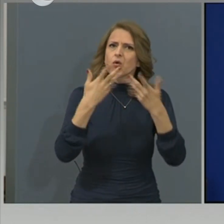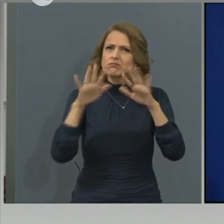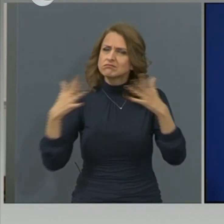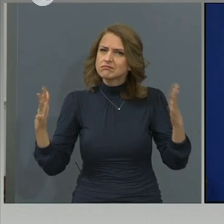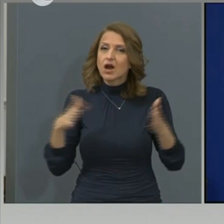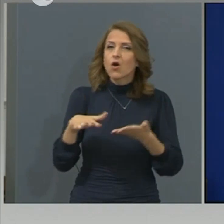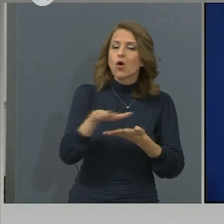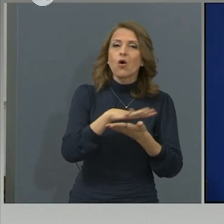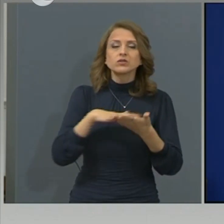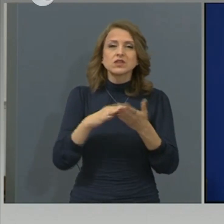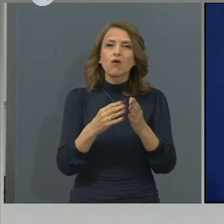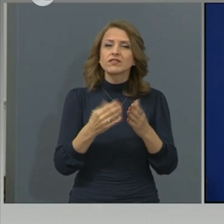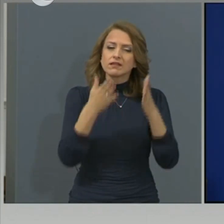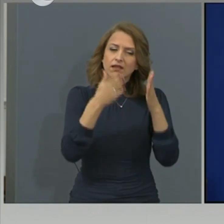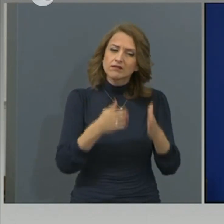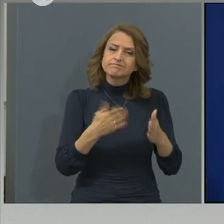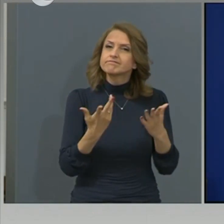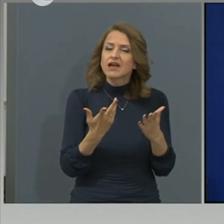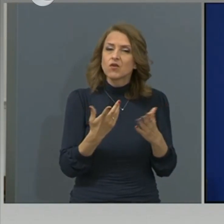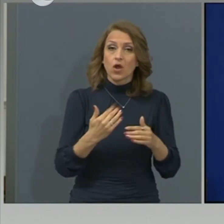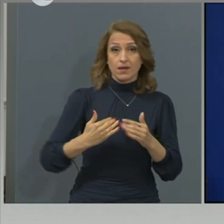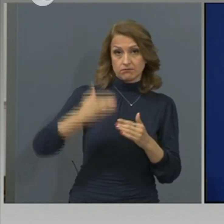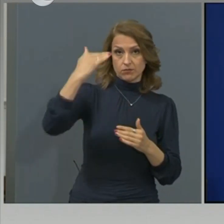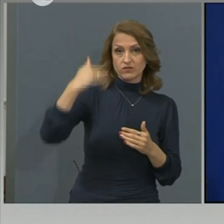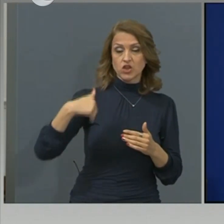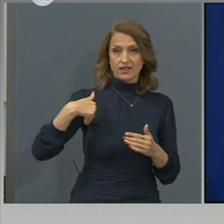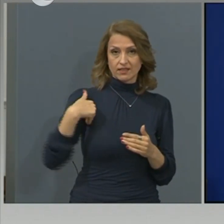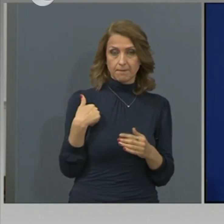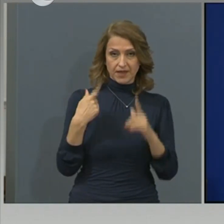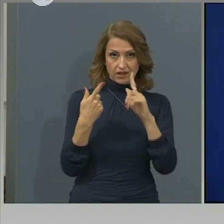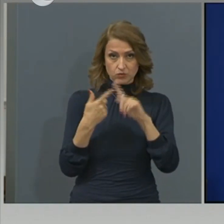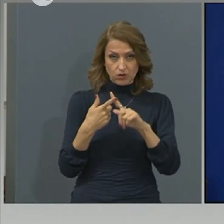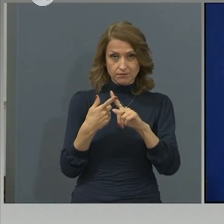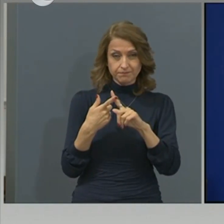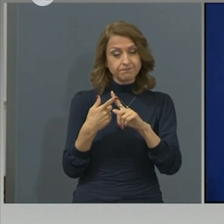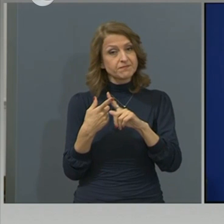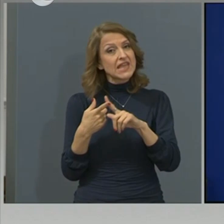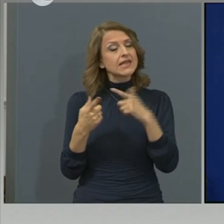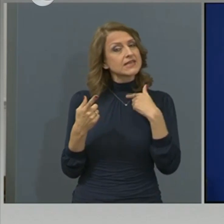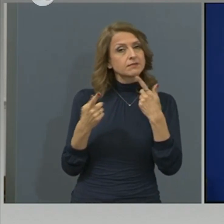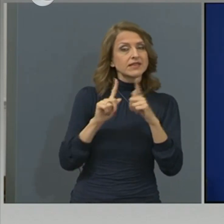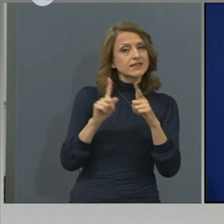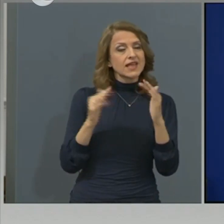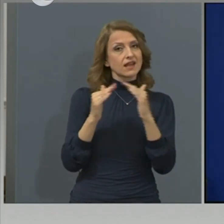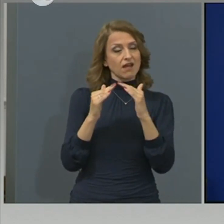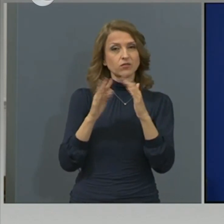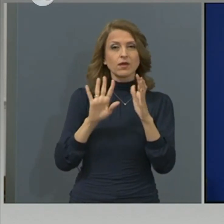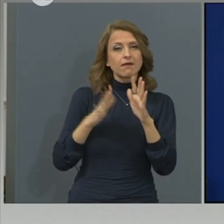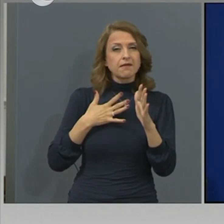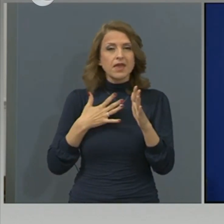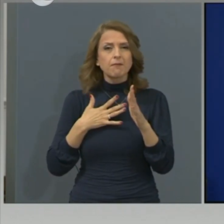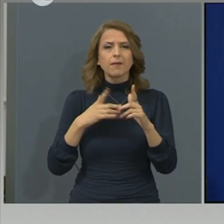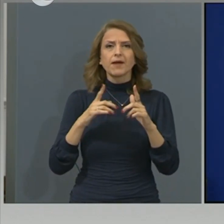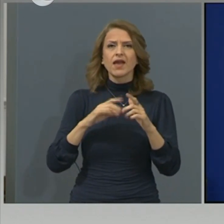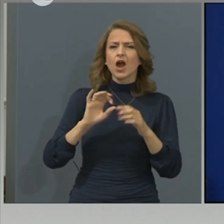Основните клинични прояви включват повишение на температурата. Тук също наблюдаваме някои особености. Нямаме такова